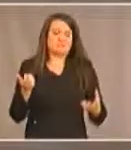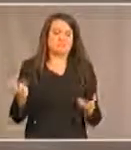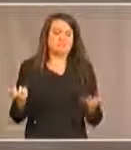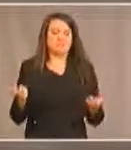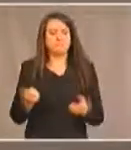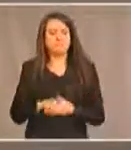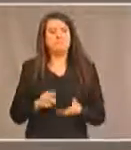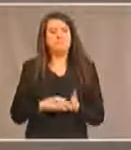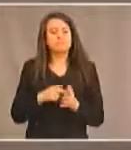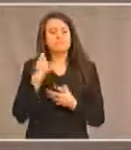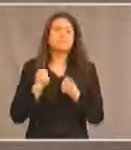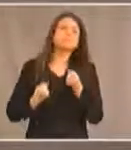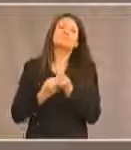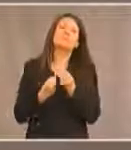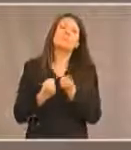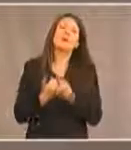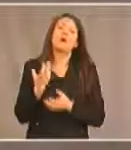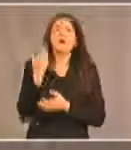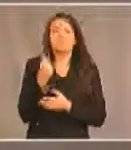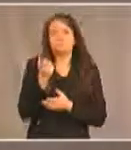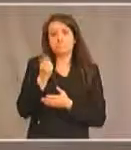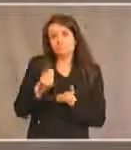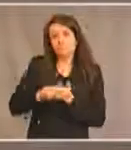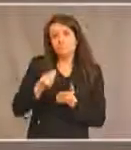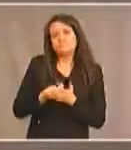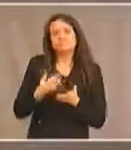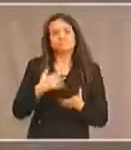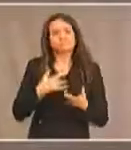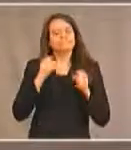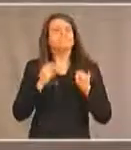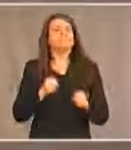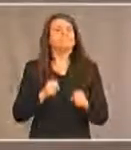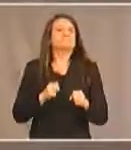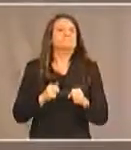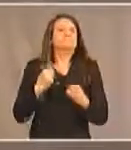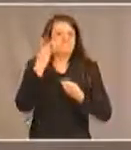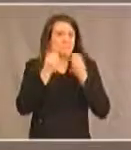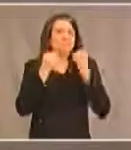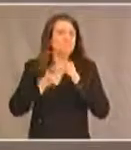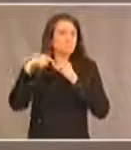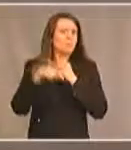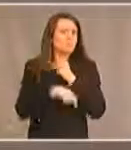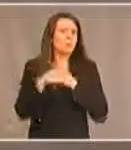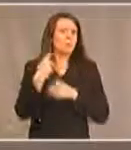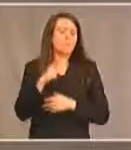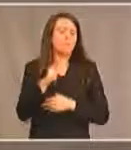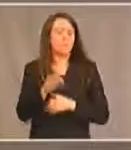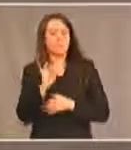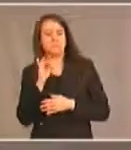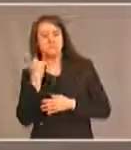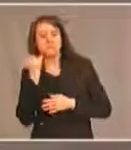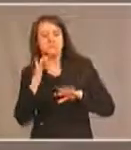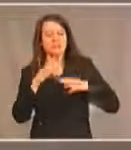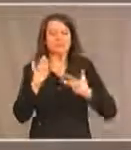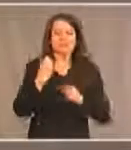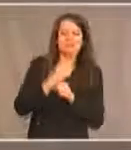soutien aux revenus il nous faudra peut-être étudier cela de plus près ou trouver des choses sur lesquelles nous pourrions travailler